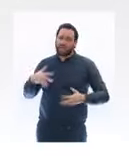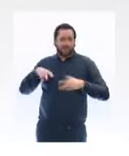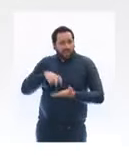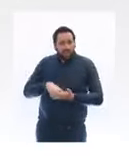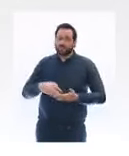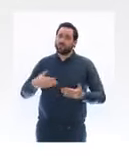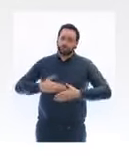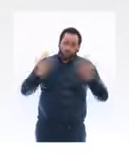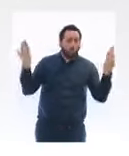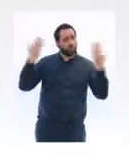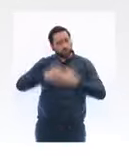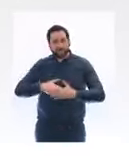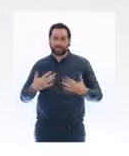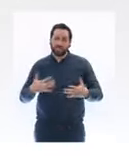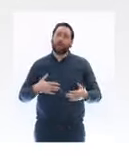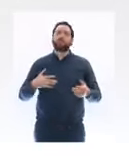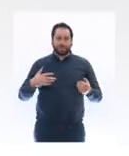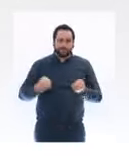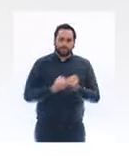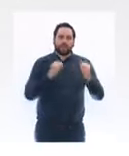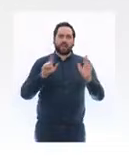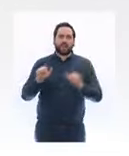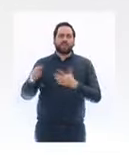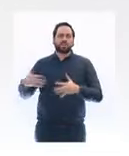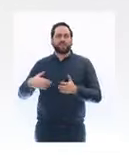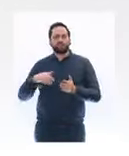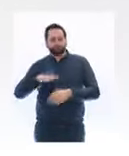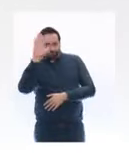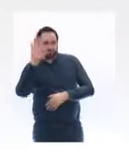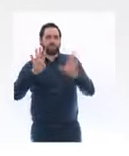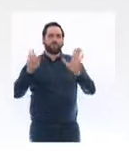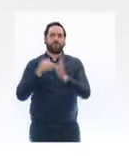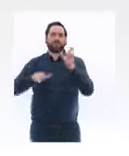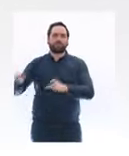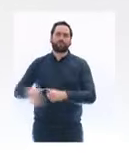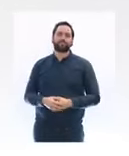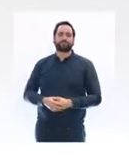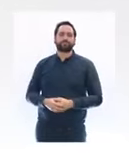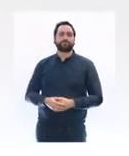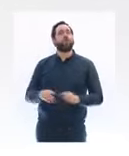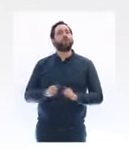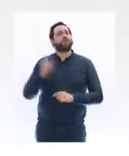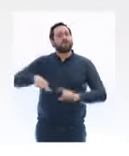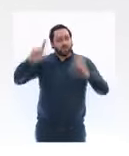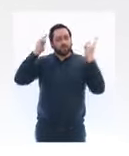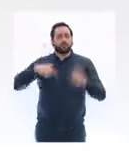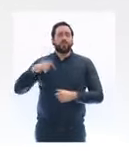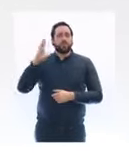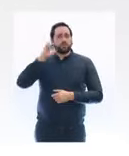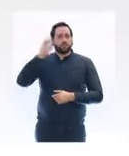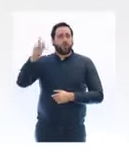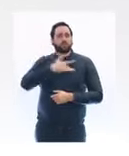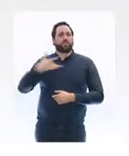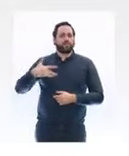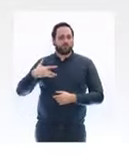la vague de plein fouet. Nous mobilisons aussi les étudiants en santé. Les étudiants en santé sont précieux. Ils le sont depuis le début de l'épidémie et je